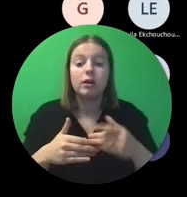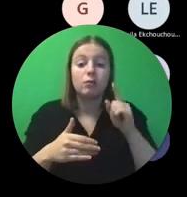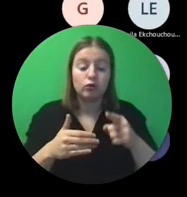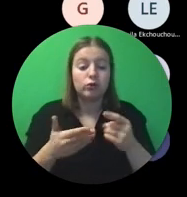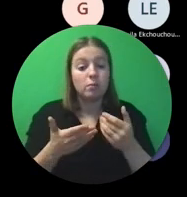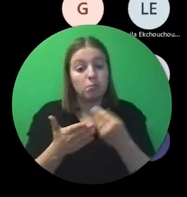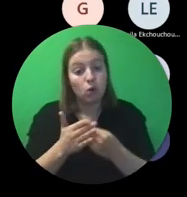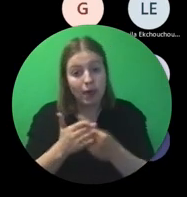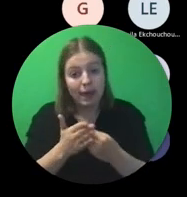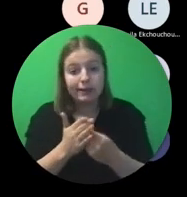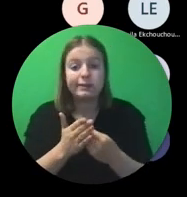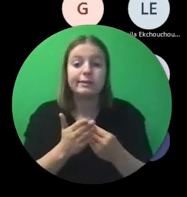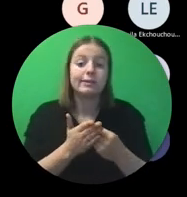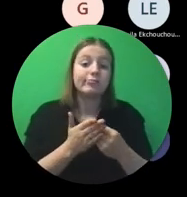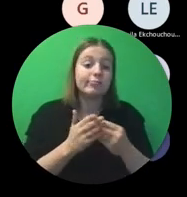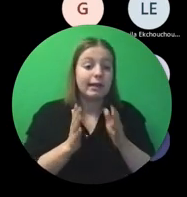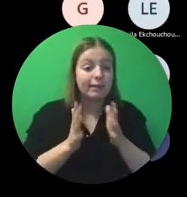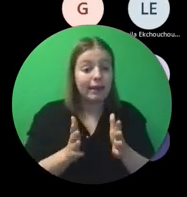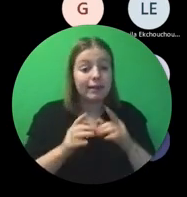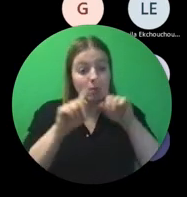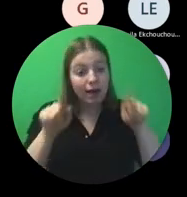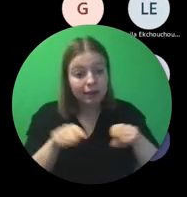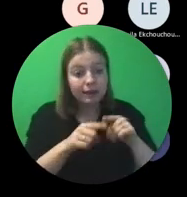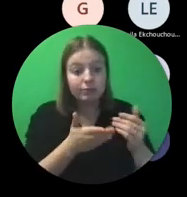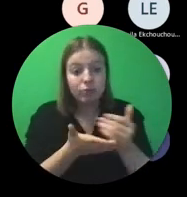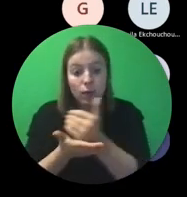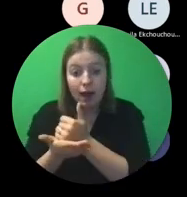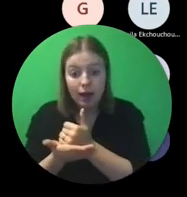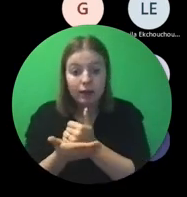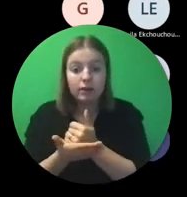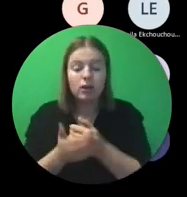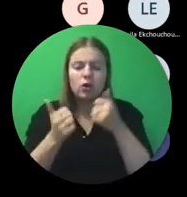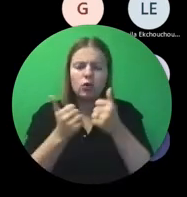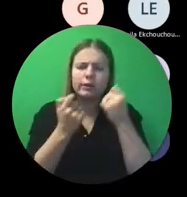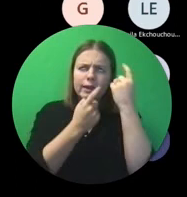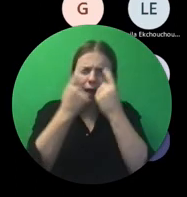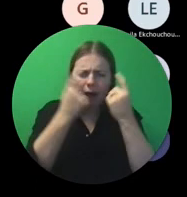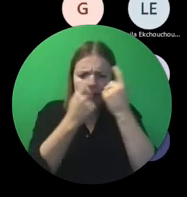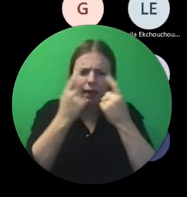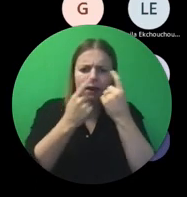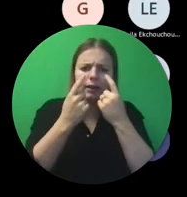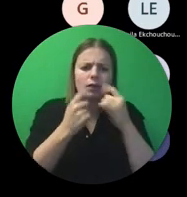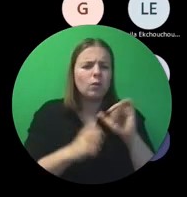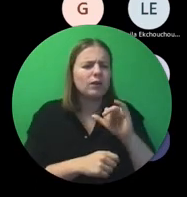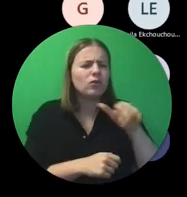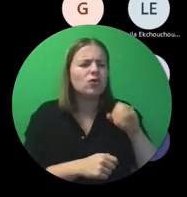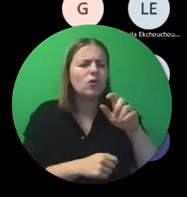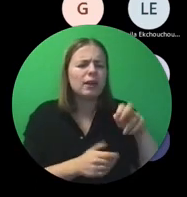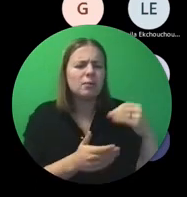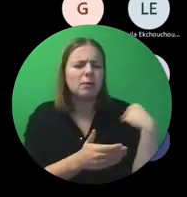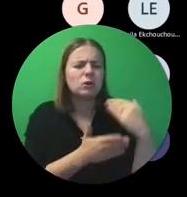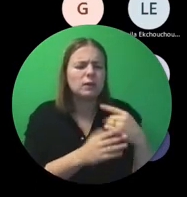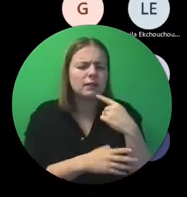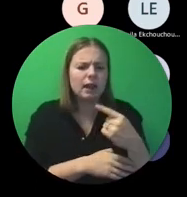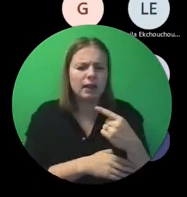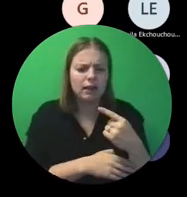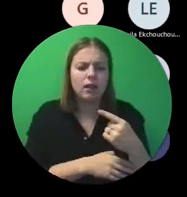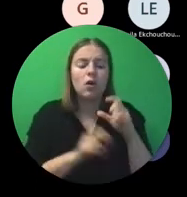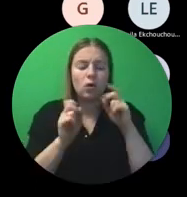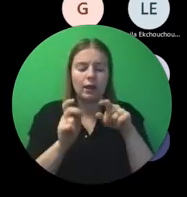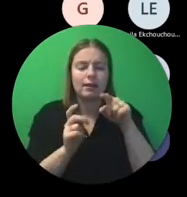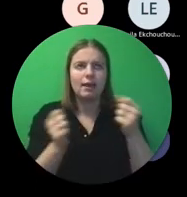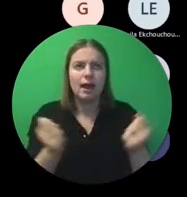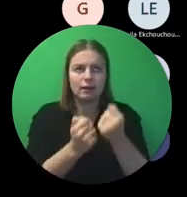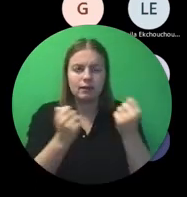Bewijsstukken, deelnameattesten, bijhouden. En altijd ook goed nadenken van wat Jolien daar straks zei. Van goed, we hebben die